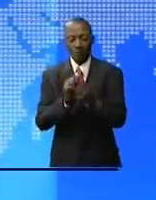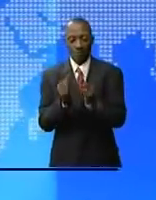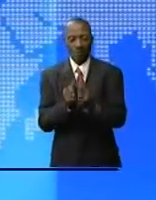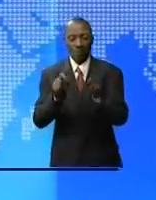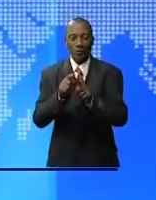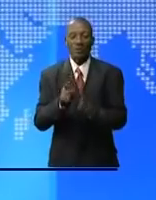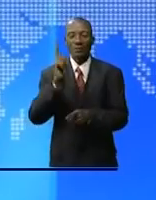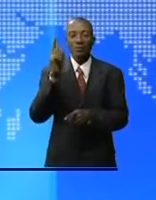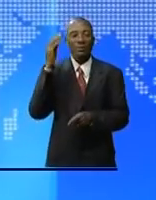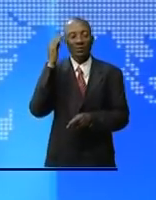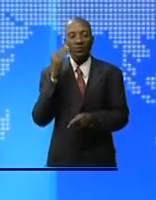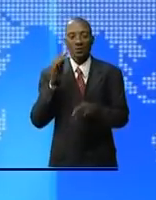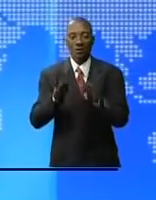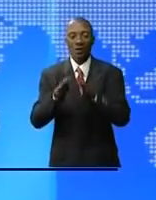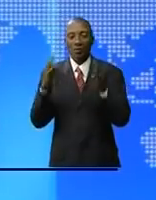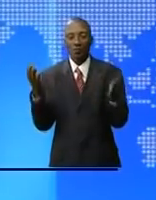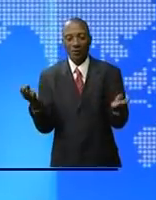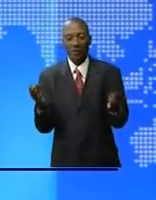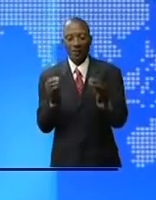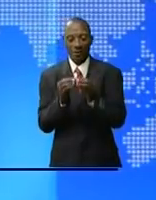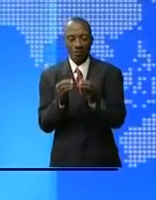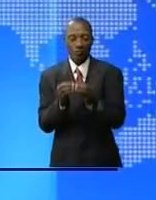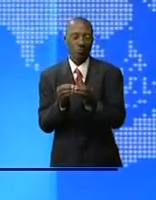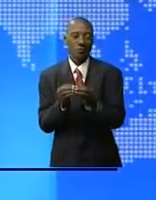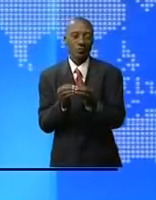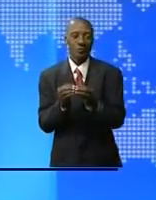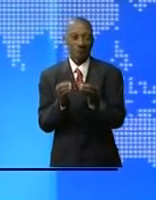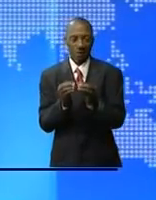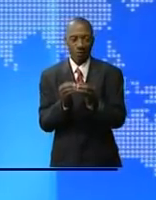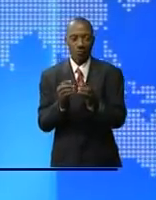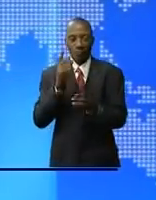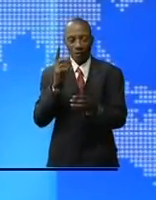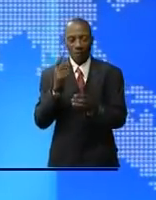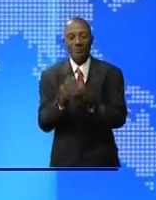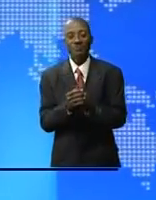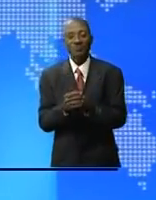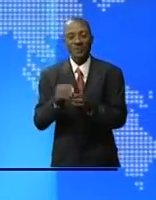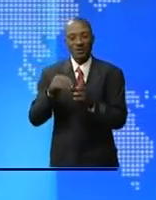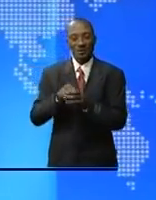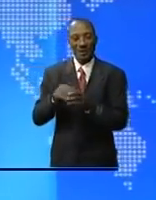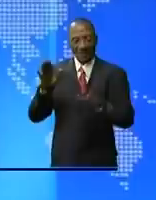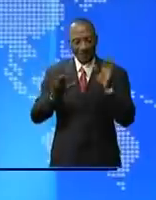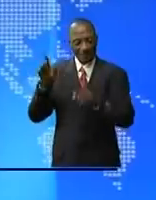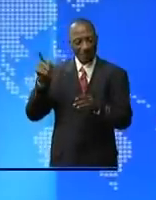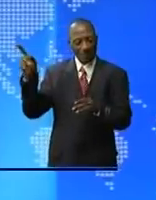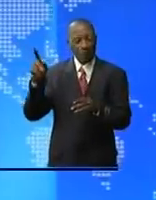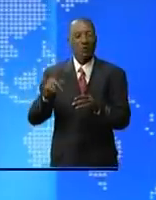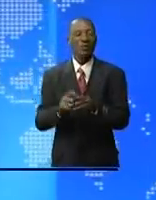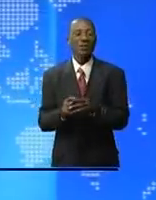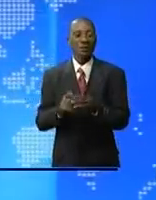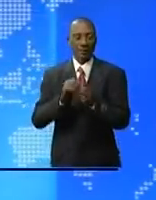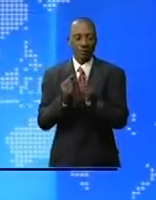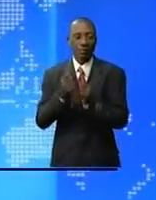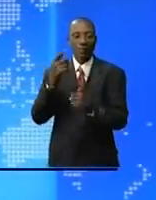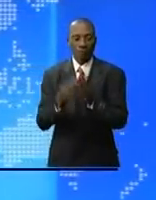tiendront à Bibois dans la commune de l'Ancelée. Voilà tout pour les titres. Et puis cette nouvelle, le procès de l'ancien Premier ministre Augustin